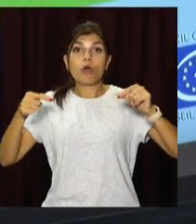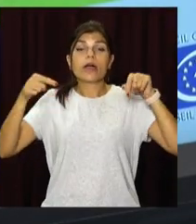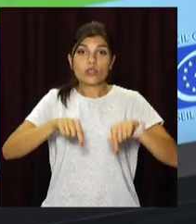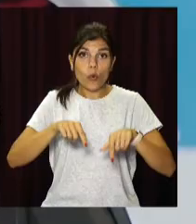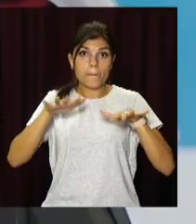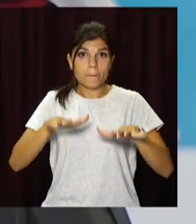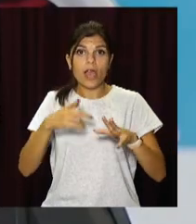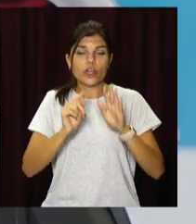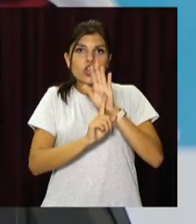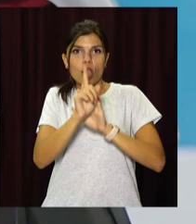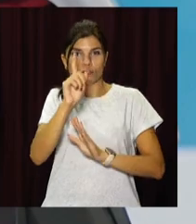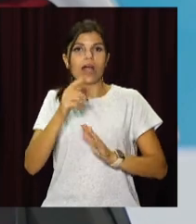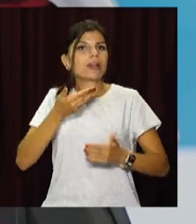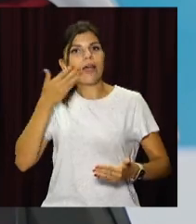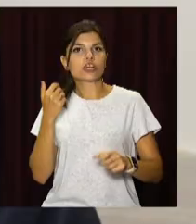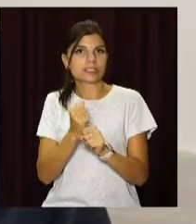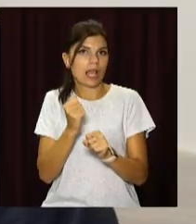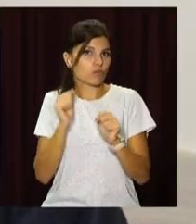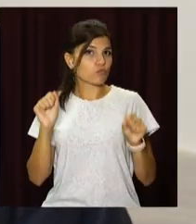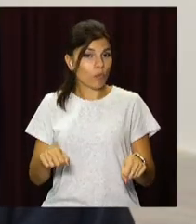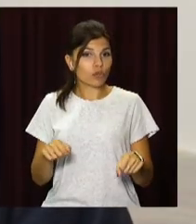осередки, де це можна зробити легше за все.